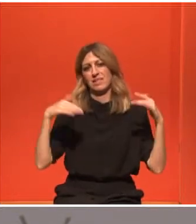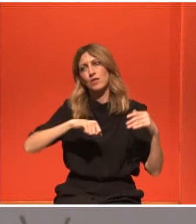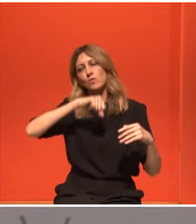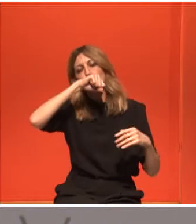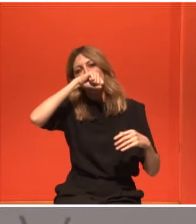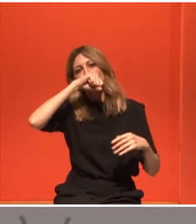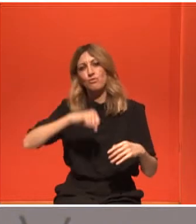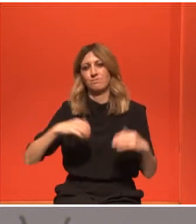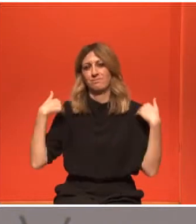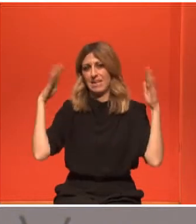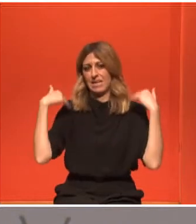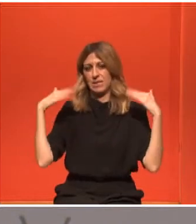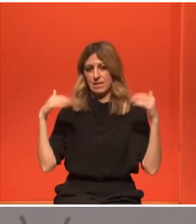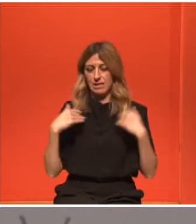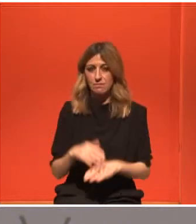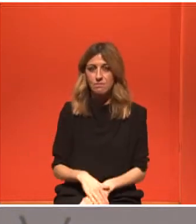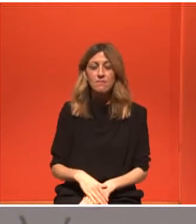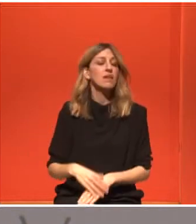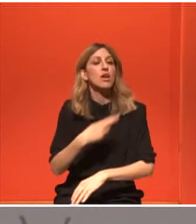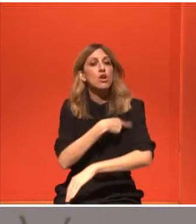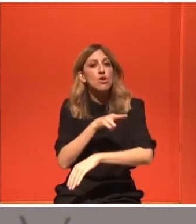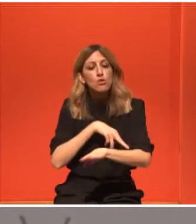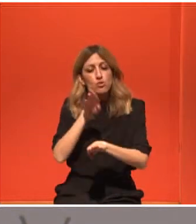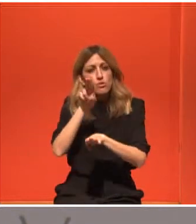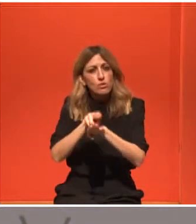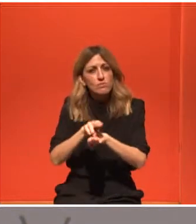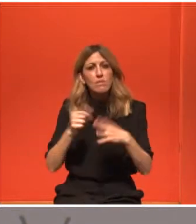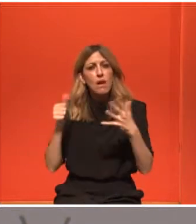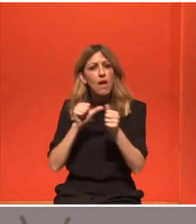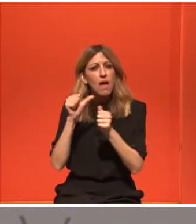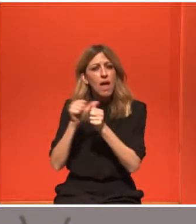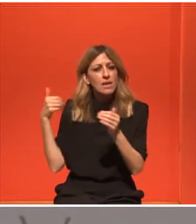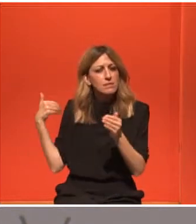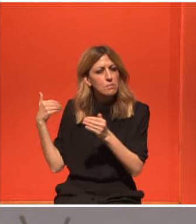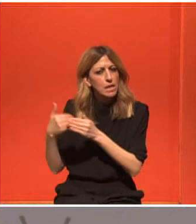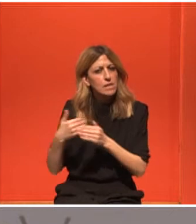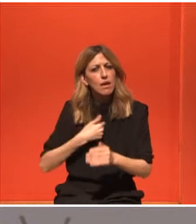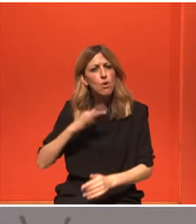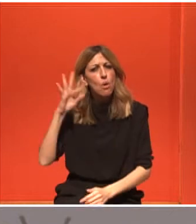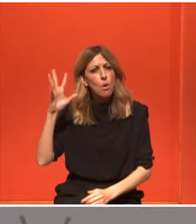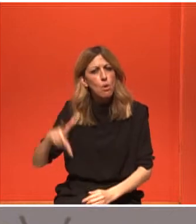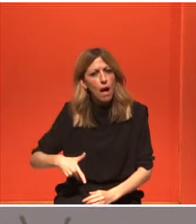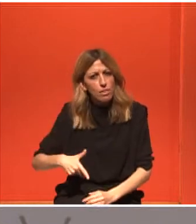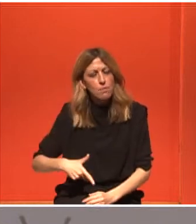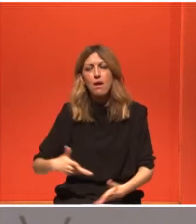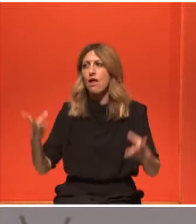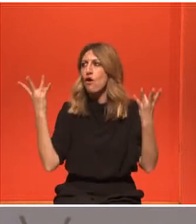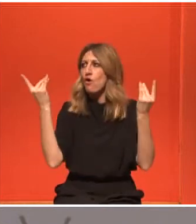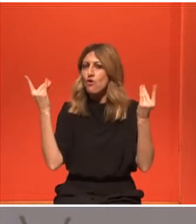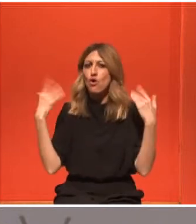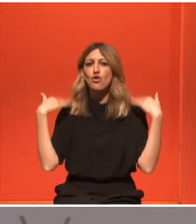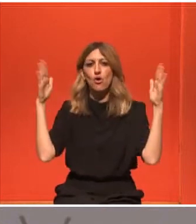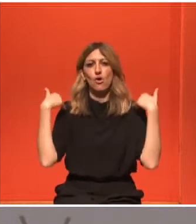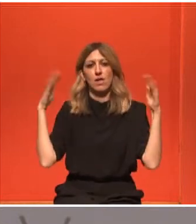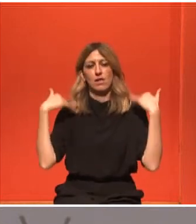Έχω να πω ότι έξι μήνες μέσα στο νοσοκομείο κάθε μέρα χόρευα και έκανα γυμναστική. Δεν